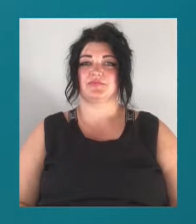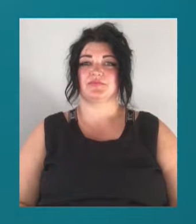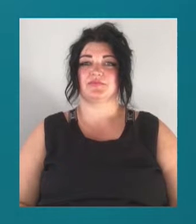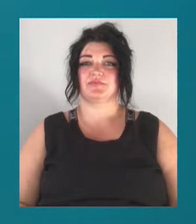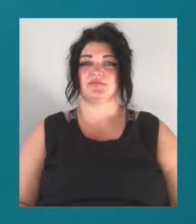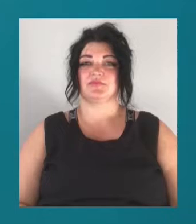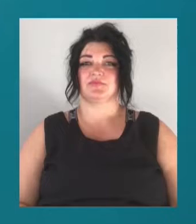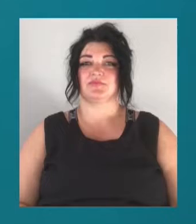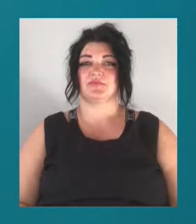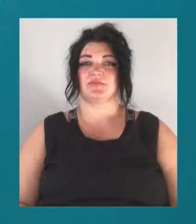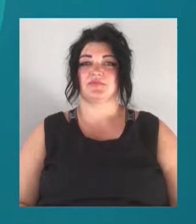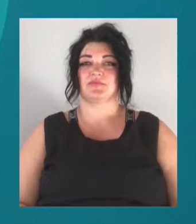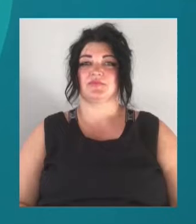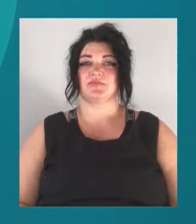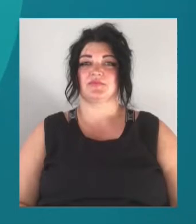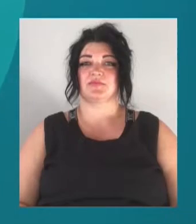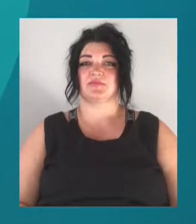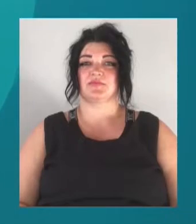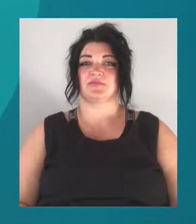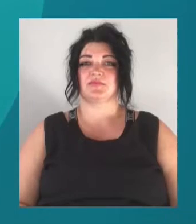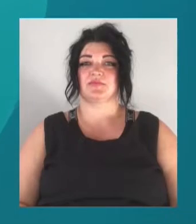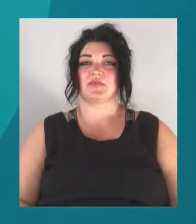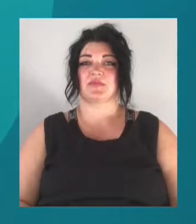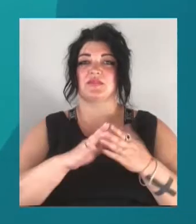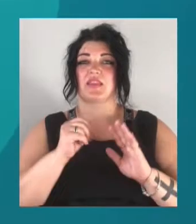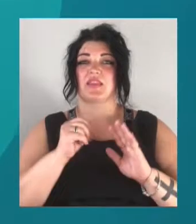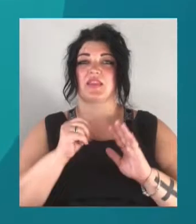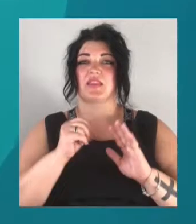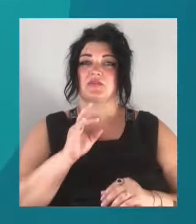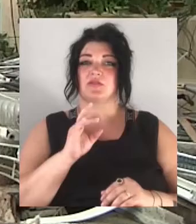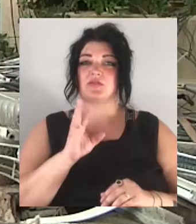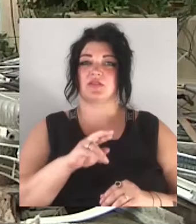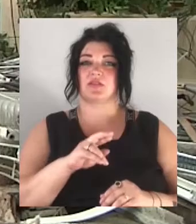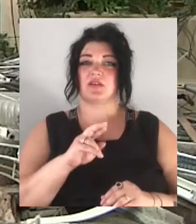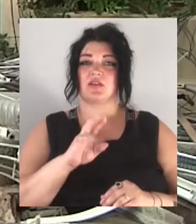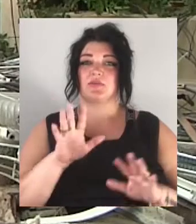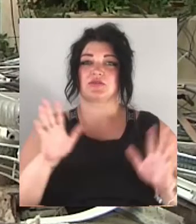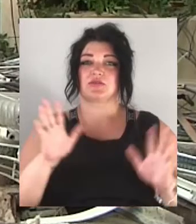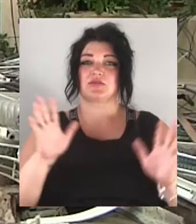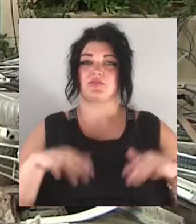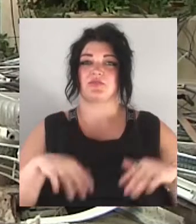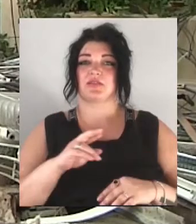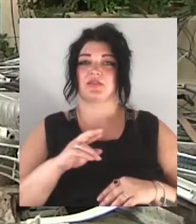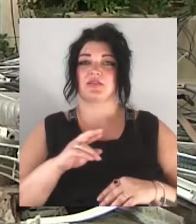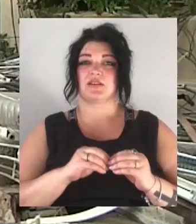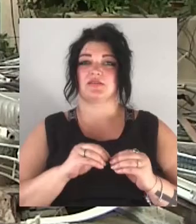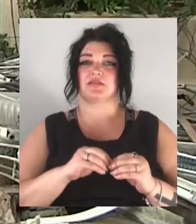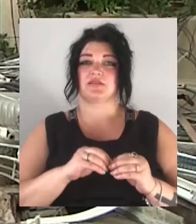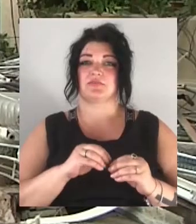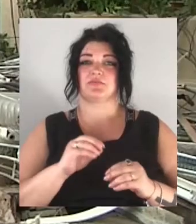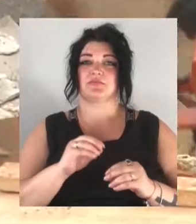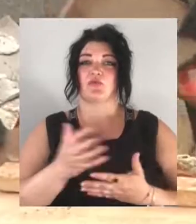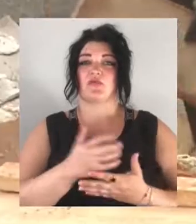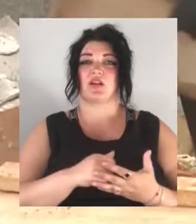Станом на 18-ту годину 11 червня з місця обвалу на вулиці Ясній-10 рятувальники прибрали 190